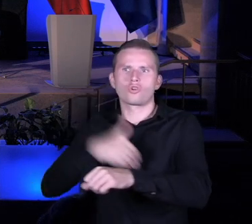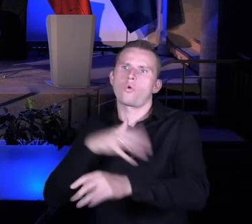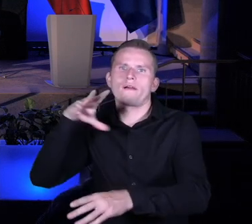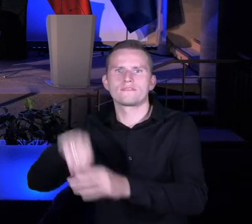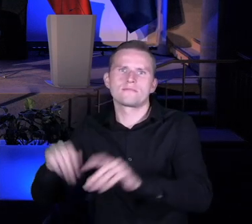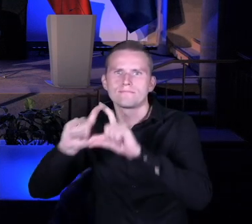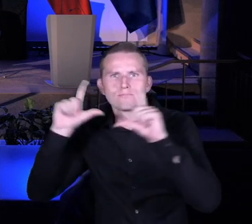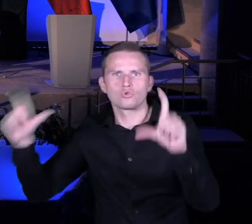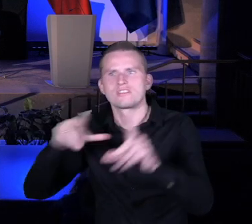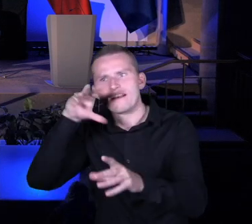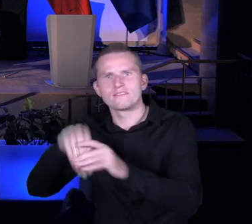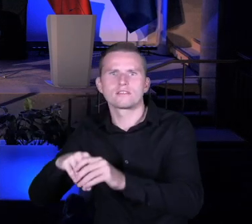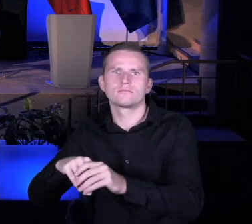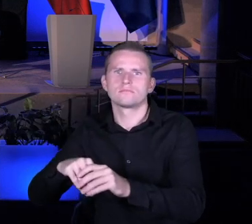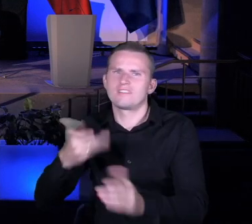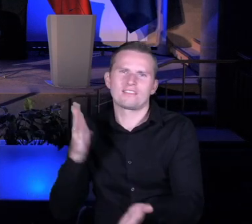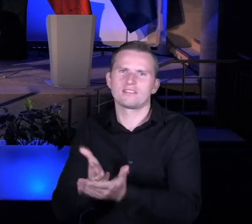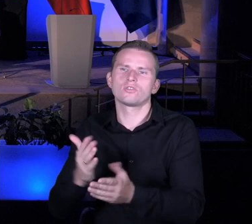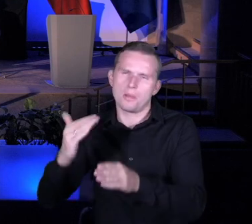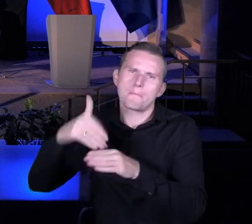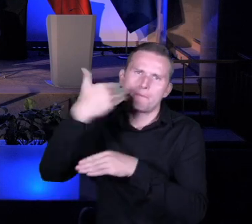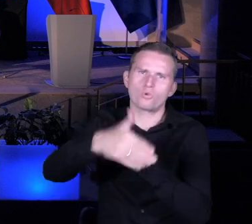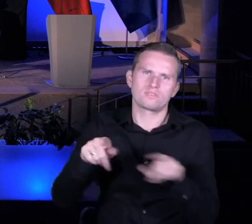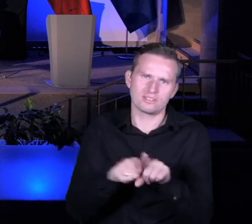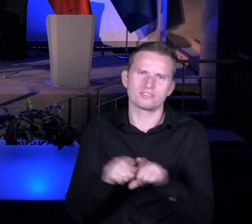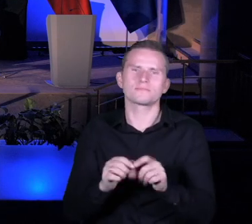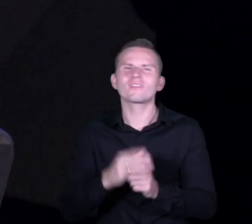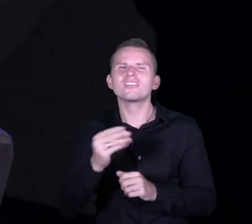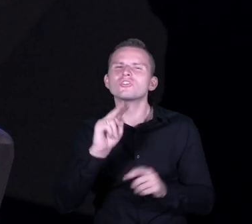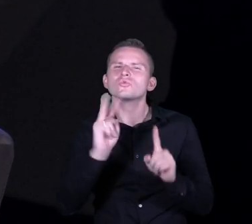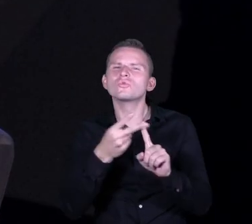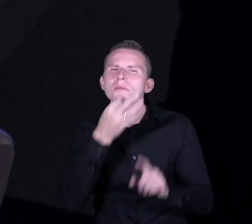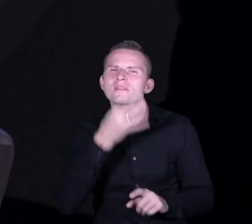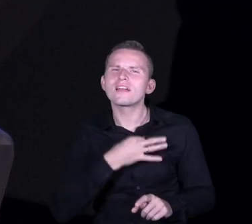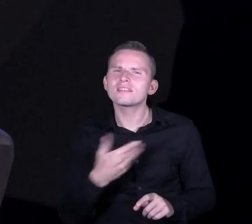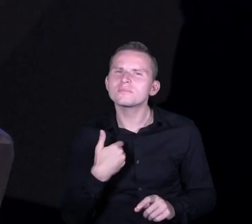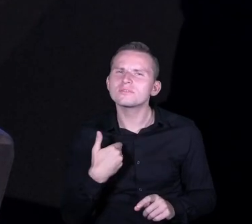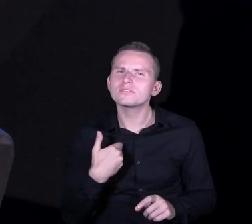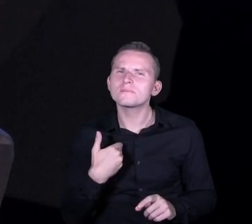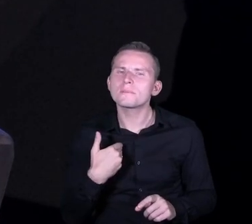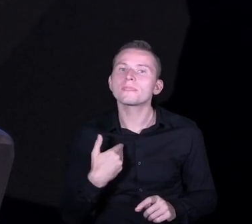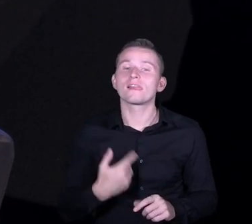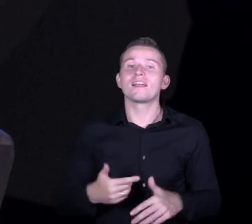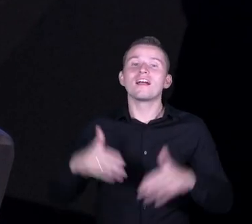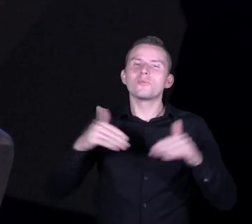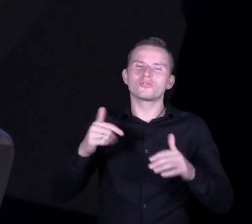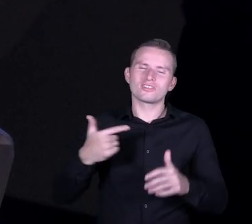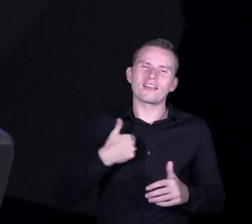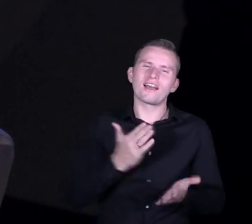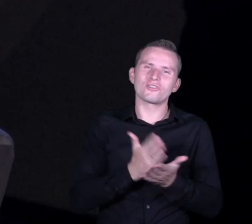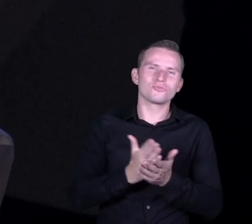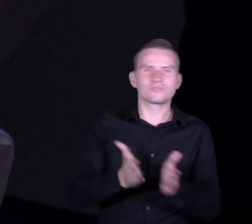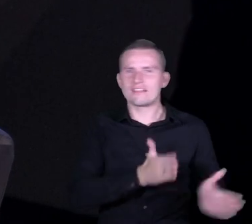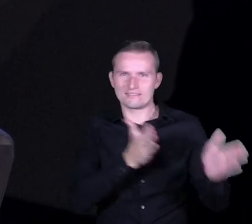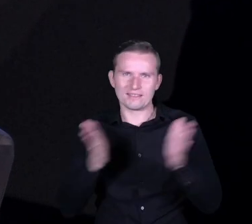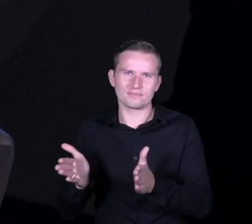I to drugie twoje pytanie, jakbyś mogła przypomnieć. Ja może przejdę już do współpracy nauczycieli, tak, żeby